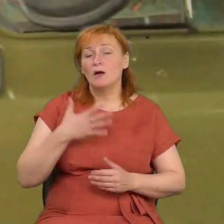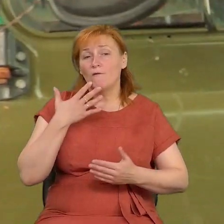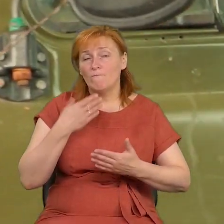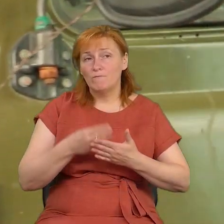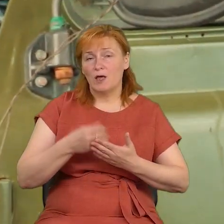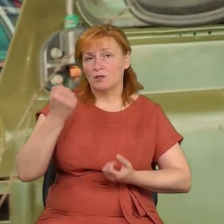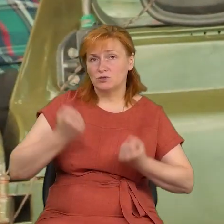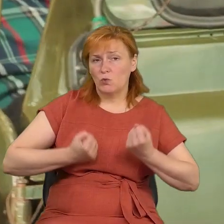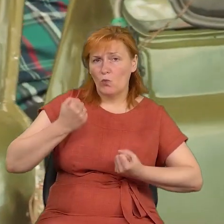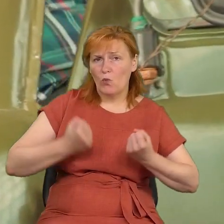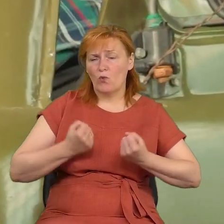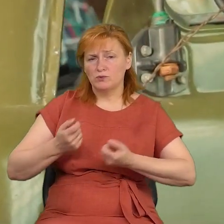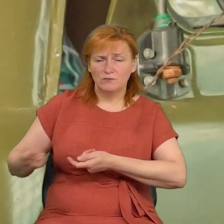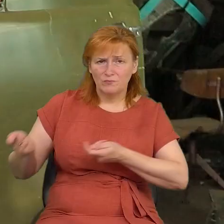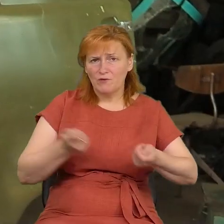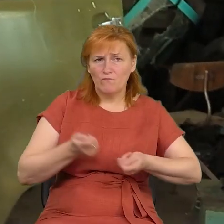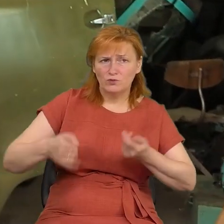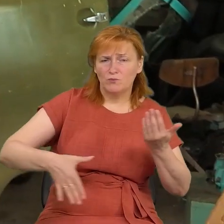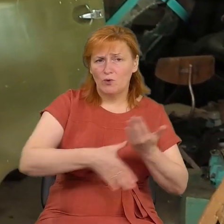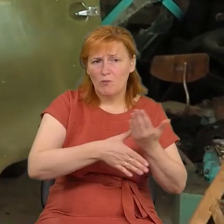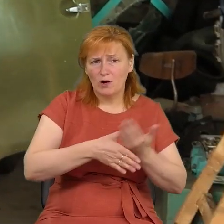возив колоди для облаштування бліндажів.